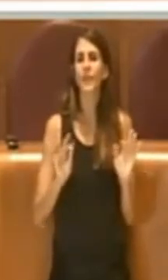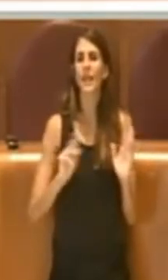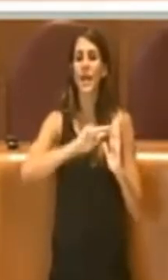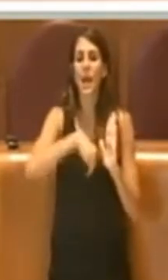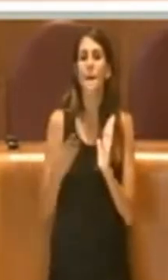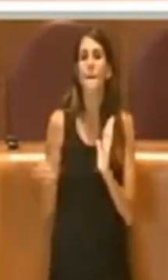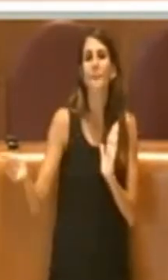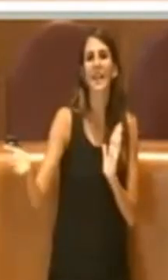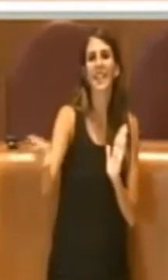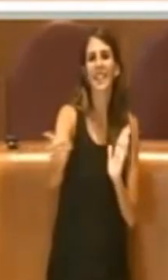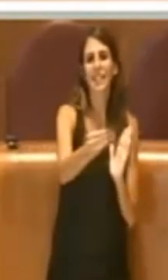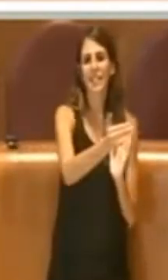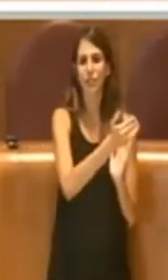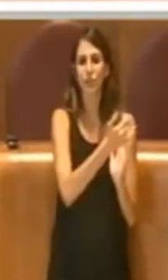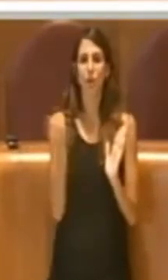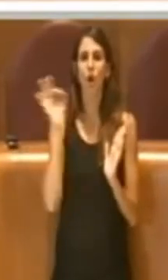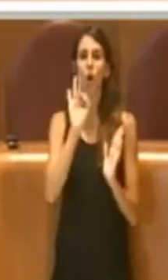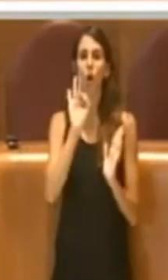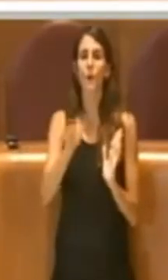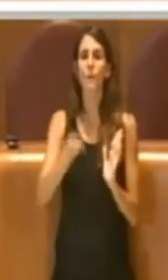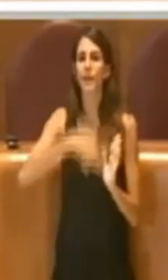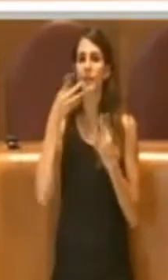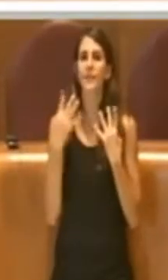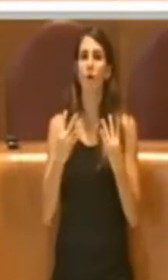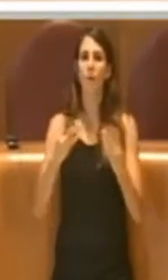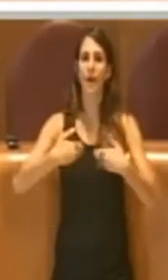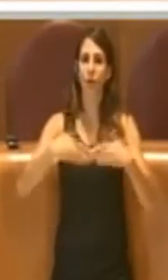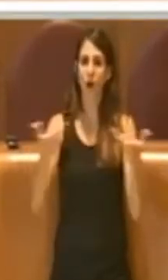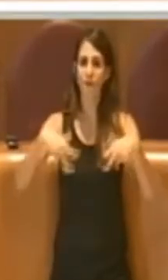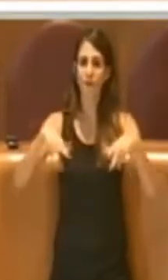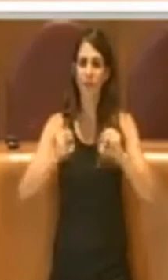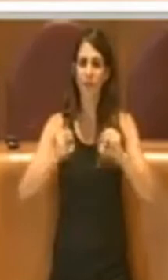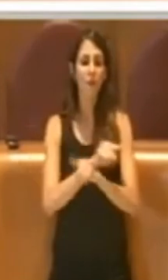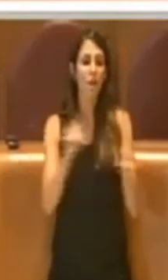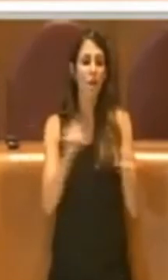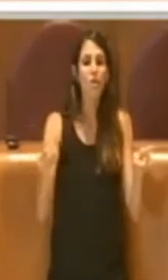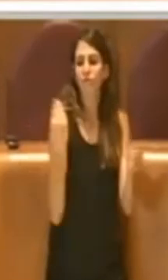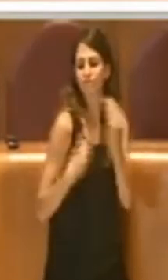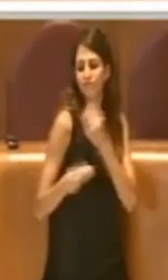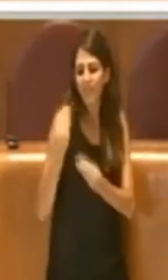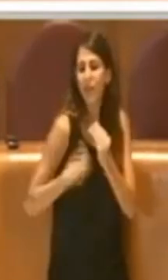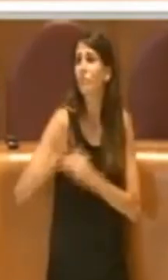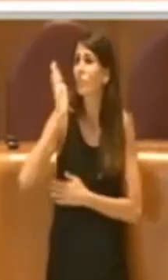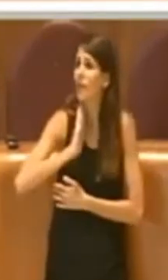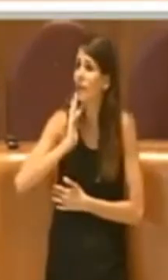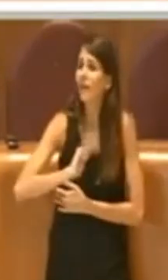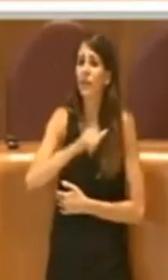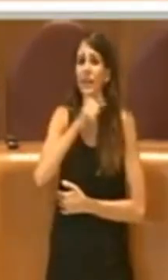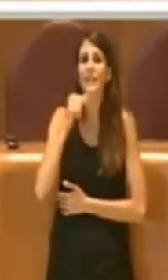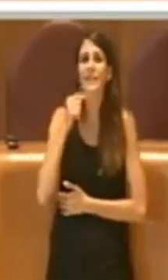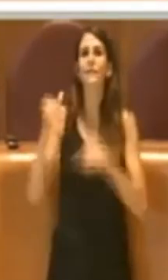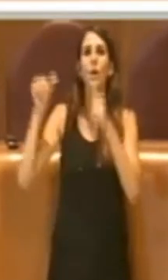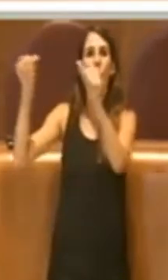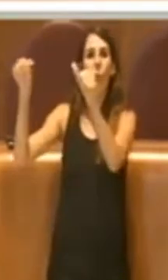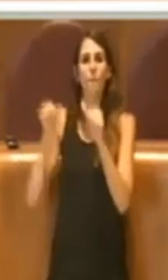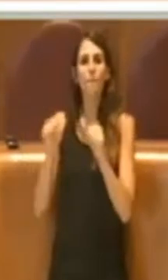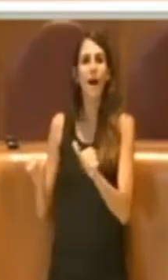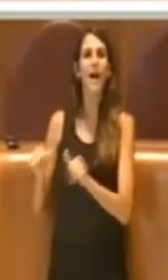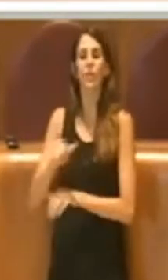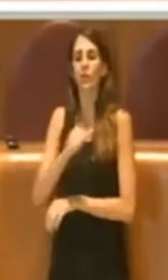riapertura del parco e quindi per un nuovo bando, che ci chiedevano proprio ma quando è che riaprete questo parco che